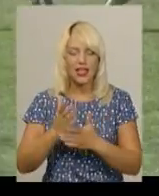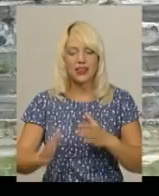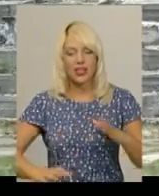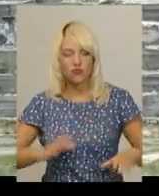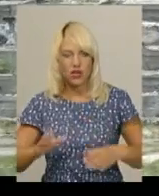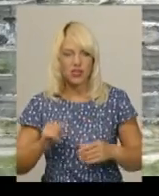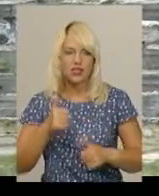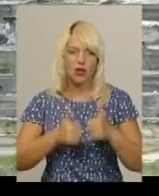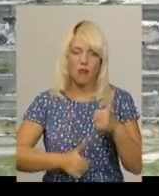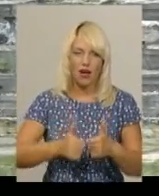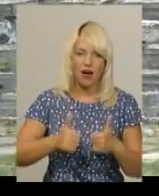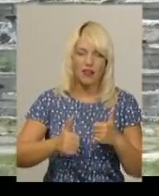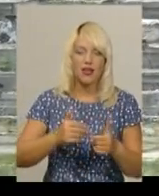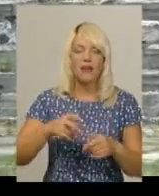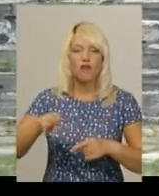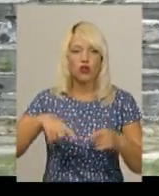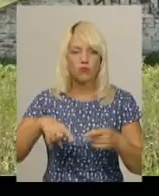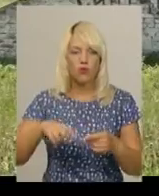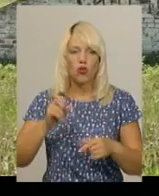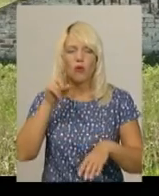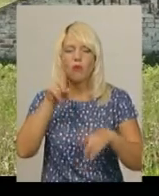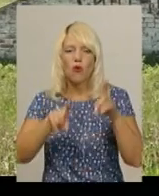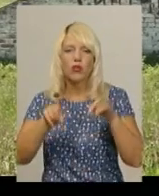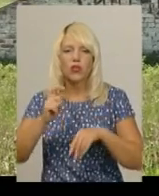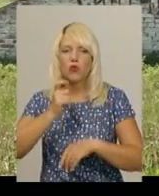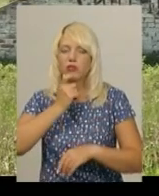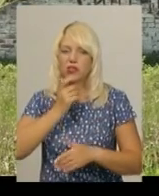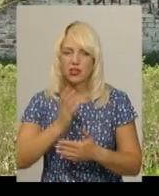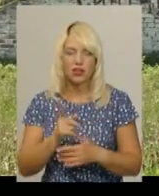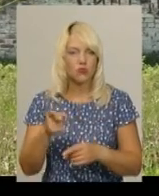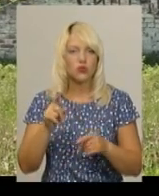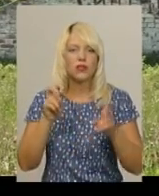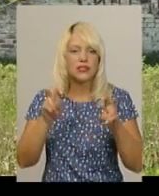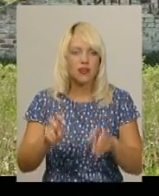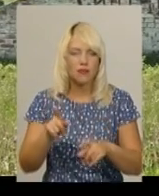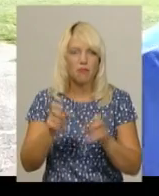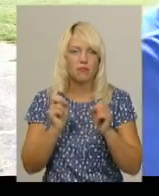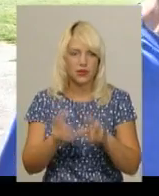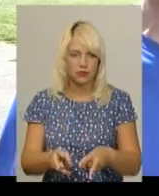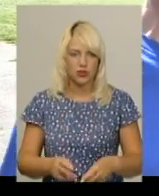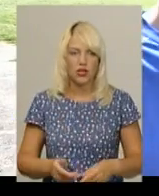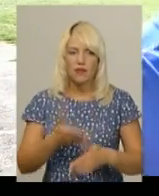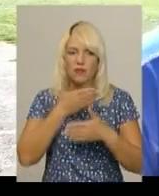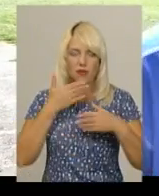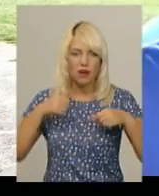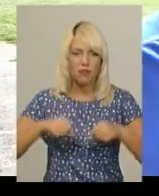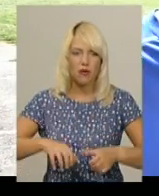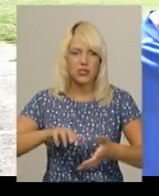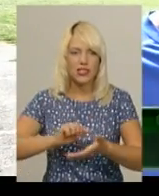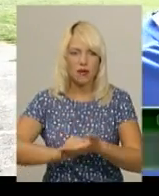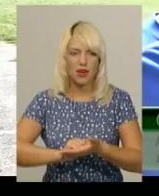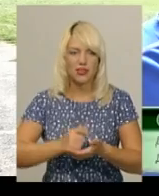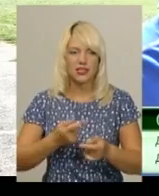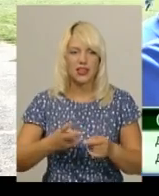трибунах поодинокі глядачі, бо перебувати там небезпечно для здоров'я. Про це говорить директор школи Олег Біляк. Не маємо права займатися